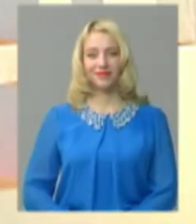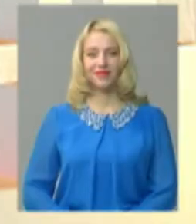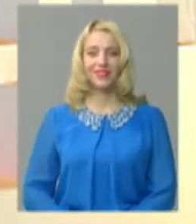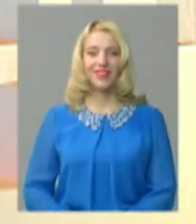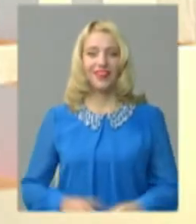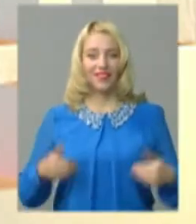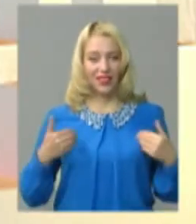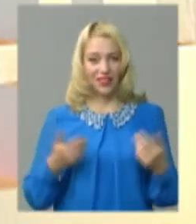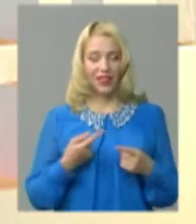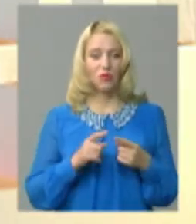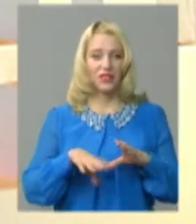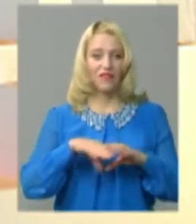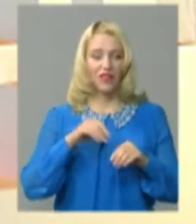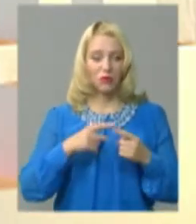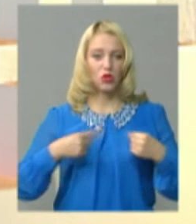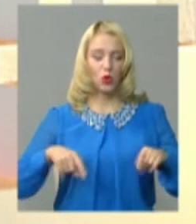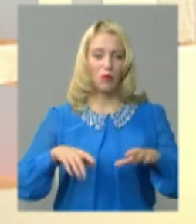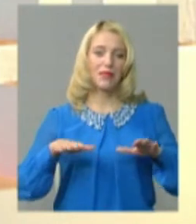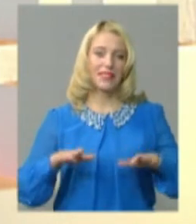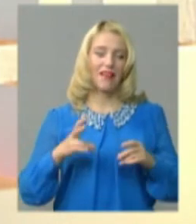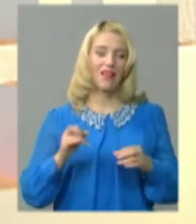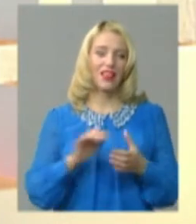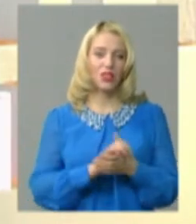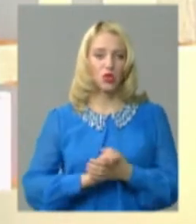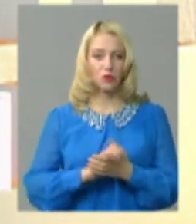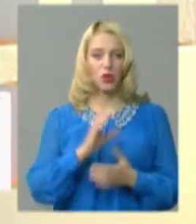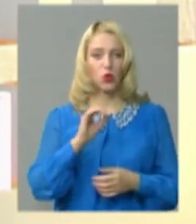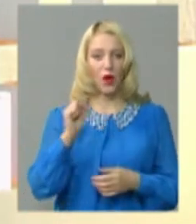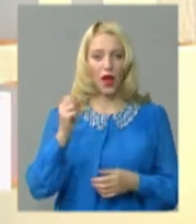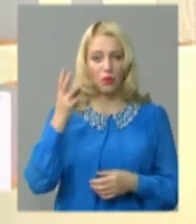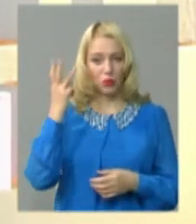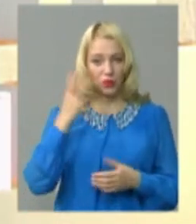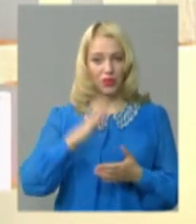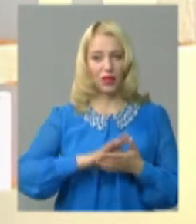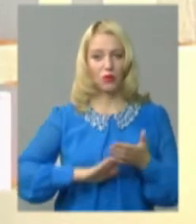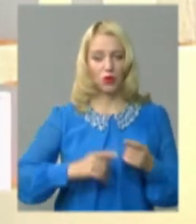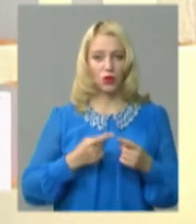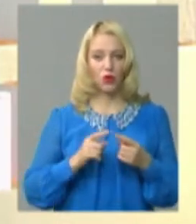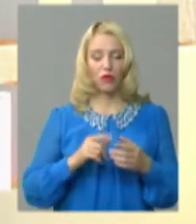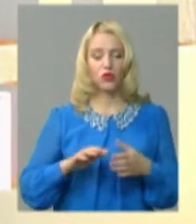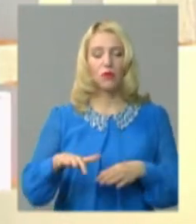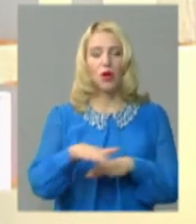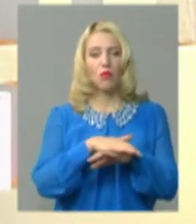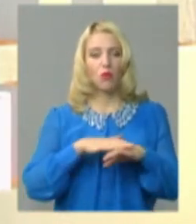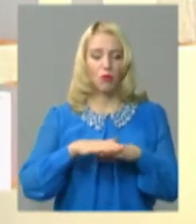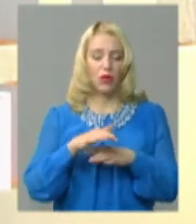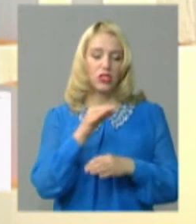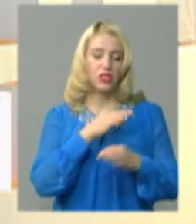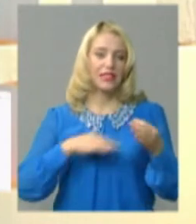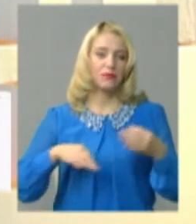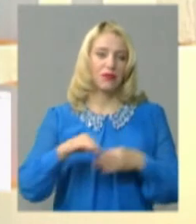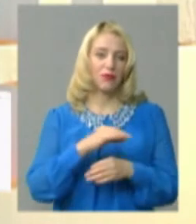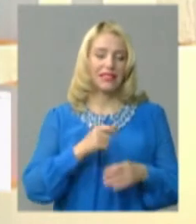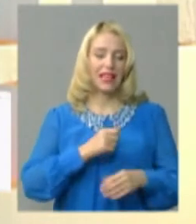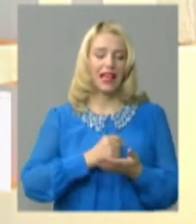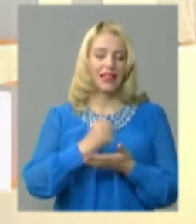Вітаємо, це виборчий округ місцевій на Суспільному ЯПОДІЛЯ Продовжуємо публічні співбесіди із кандидатами